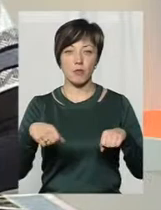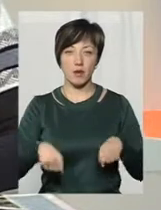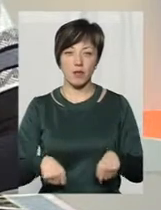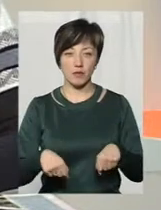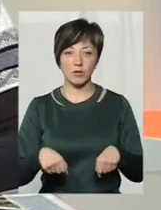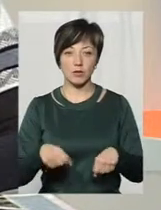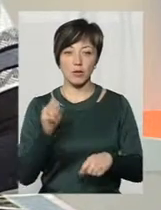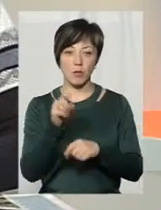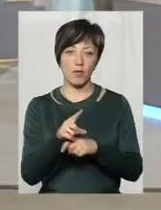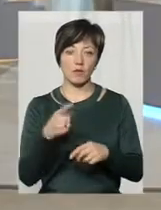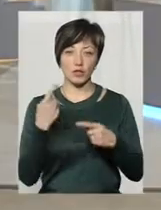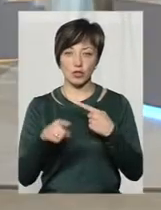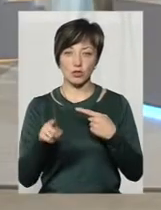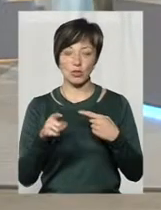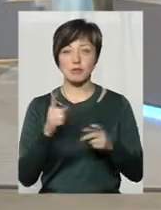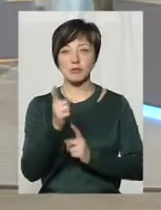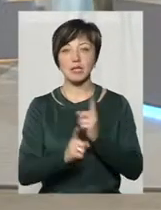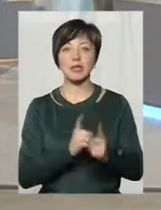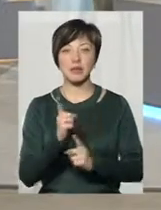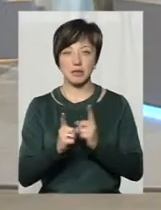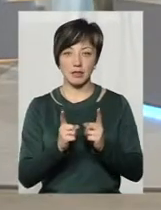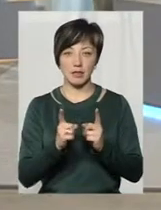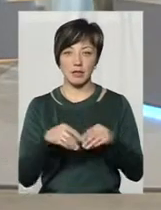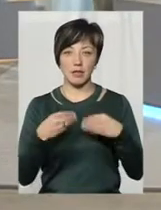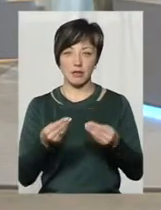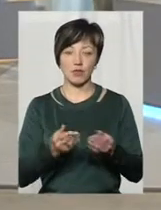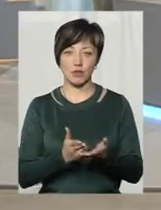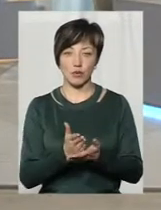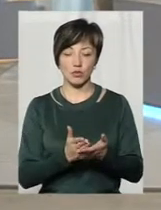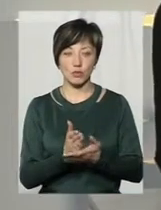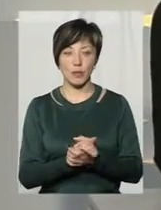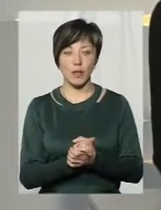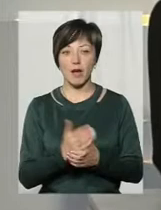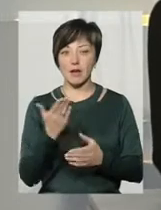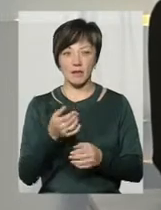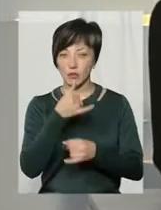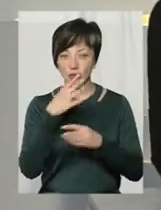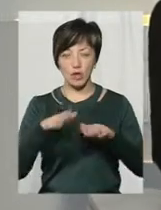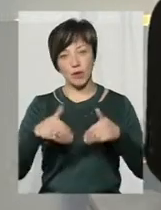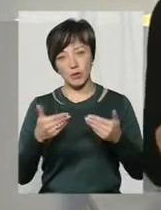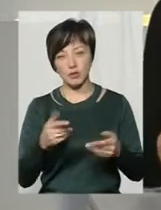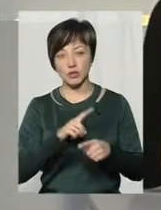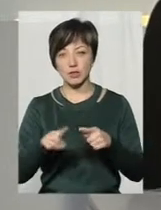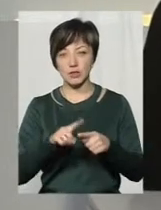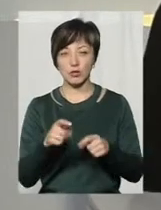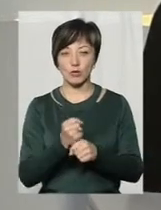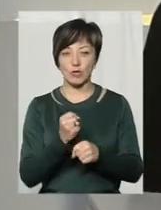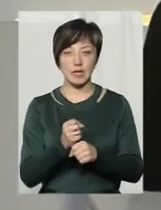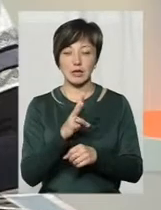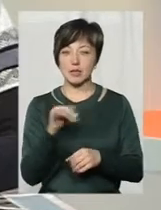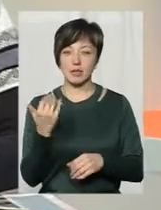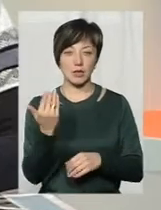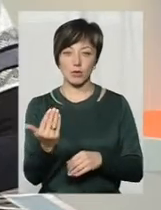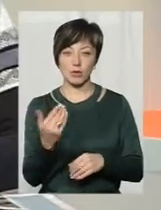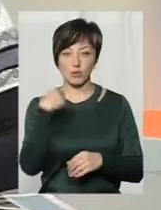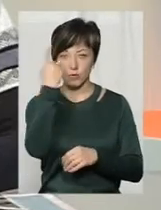змінити, як то кажуть, надавача послуг. Ну, ви не можете йому рекомендувати, щоб послідшити роботи? це його.